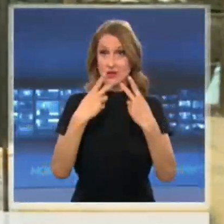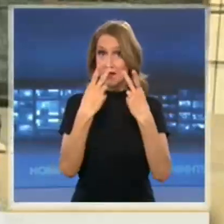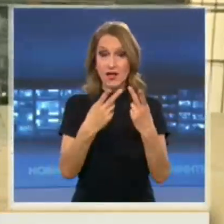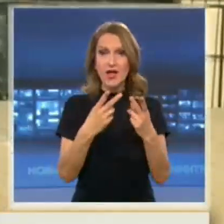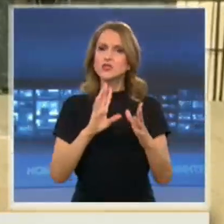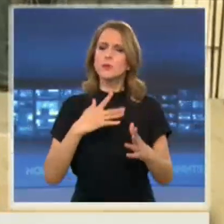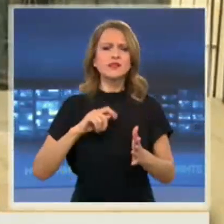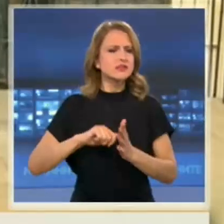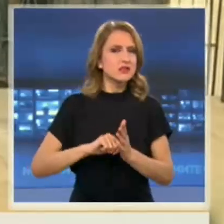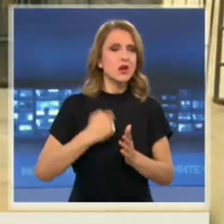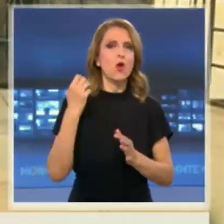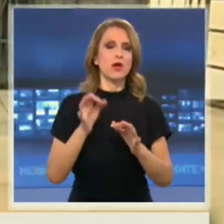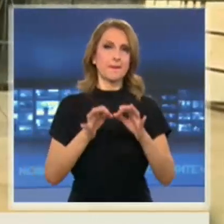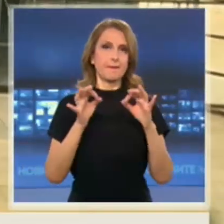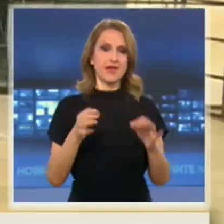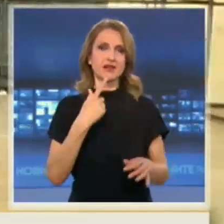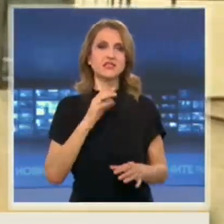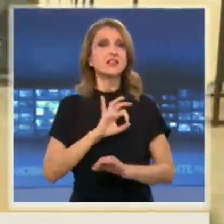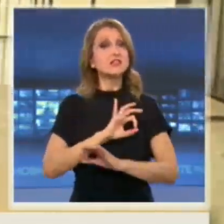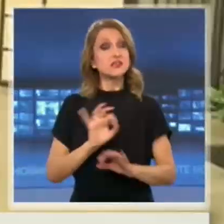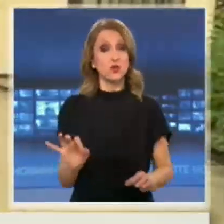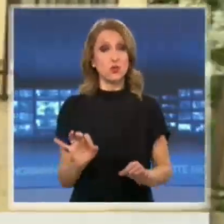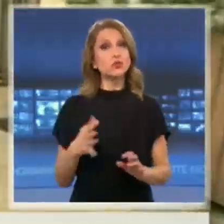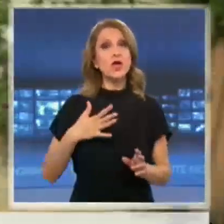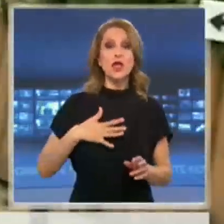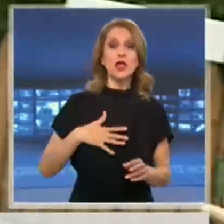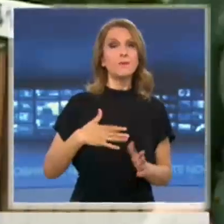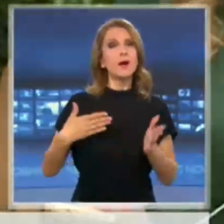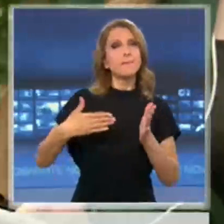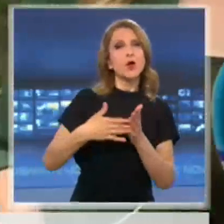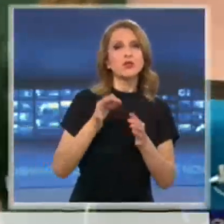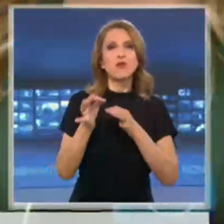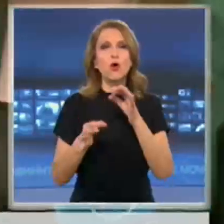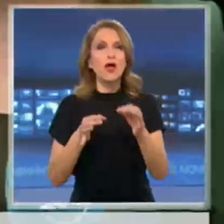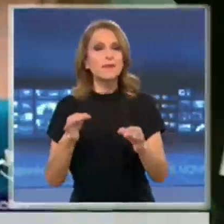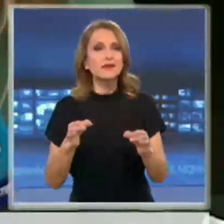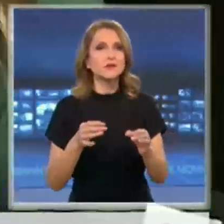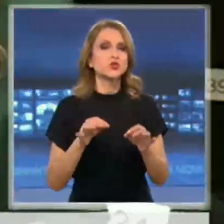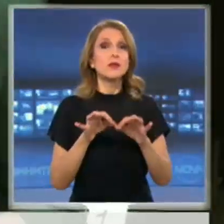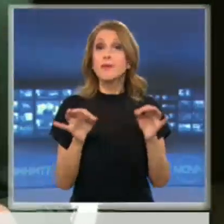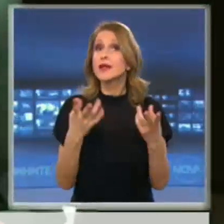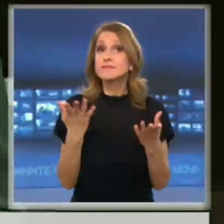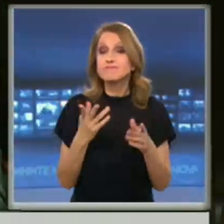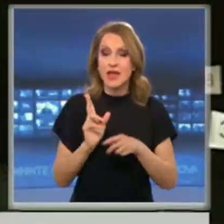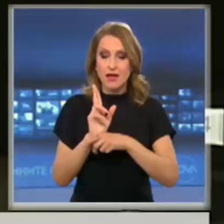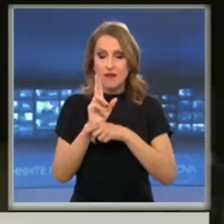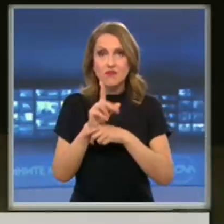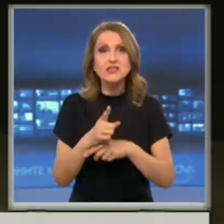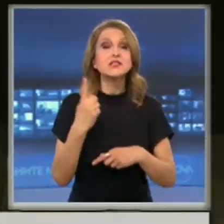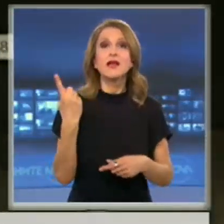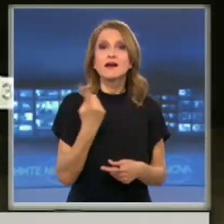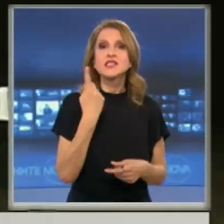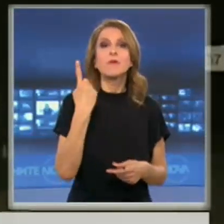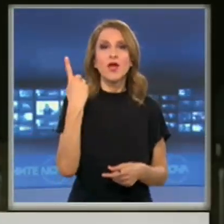строги мерки за сигурност. Има противоепидемични мерки. А какви са те? Влизането ще става само